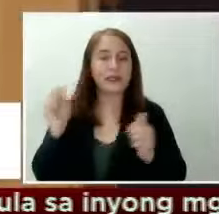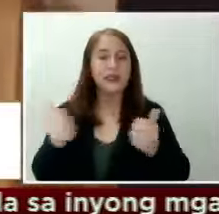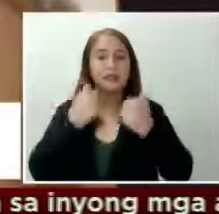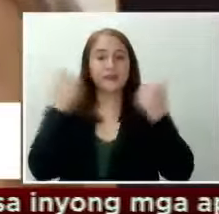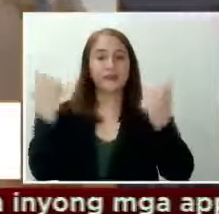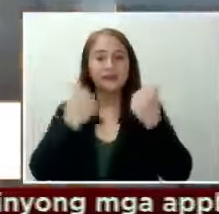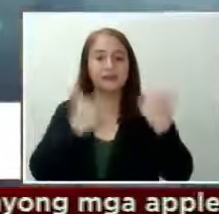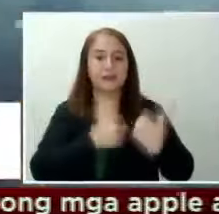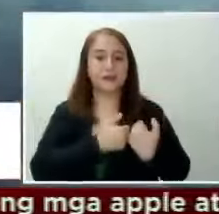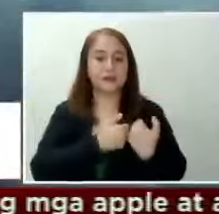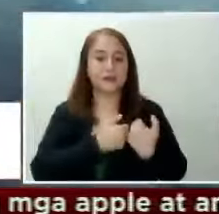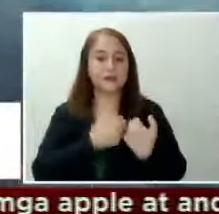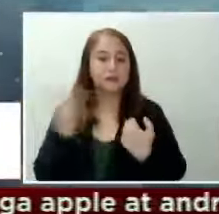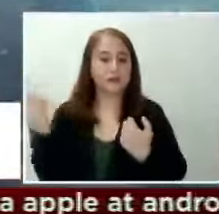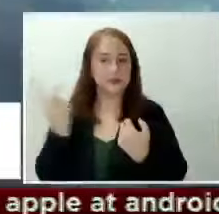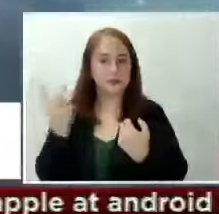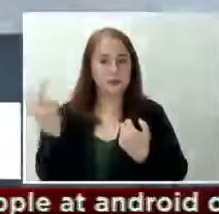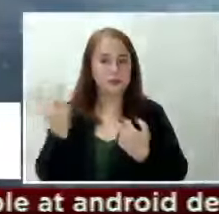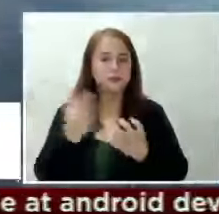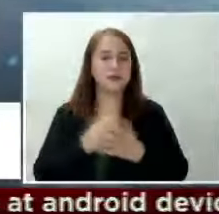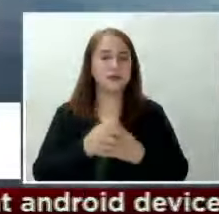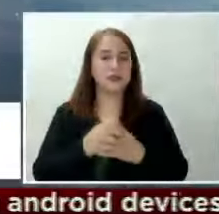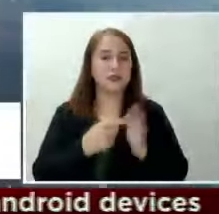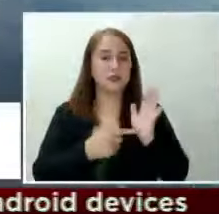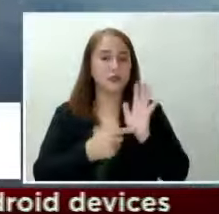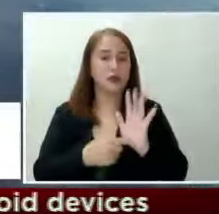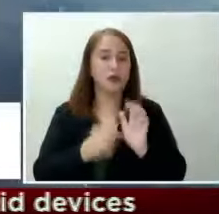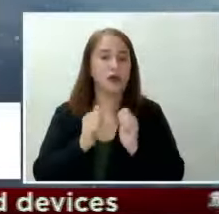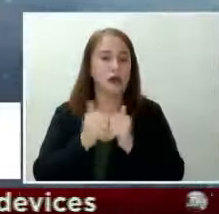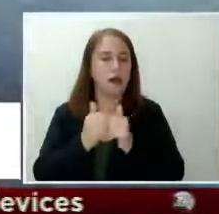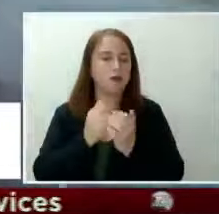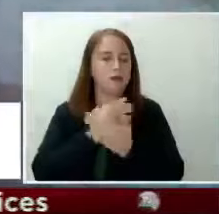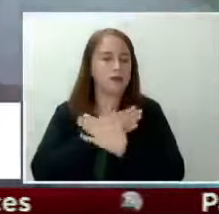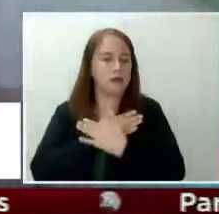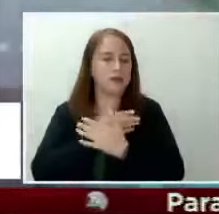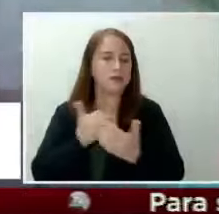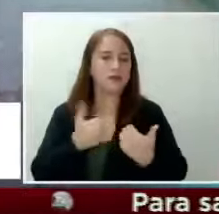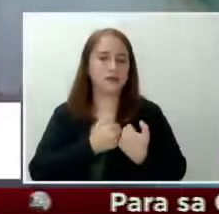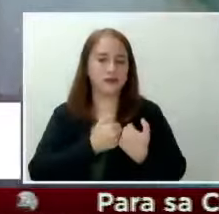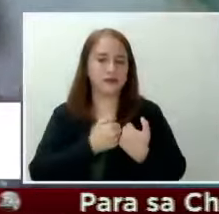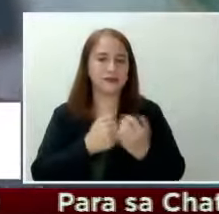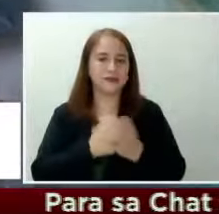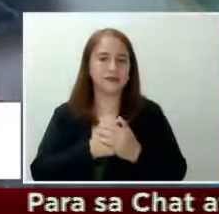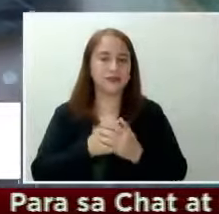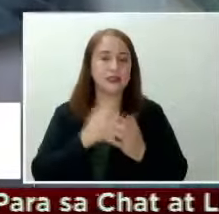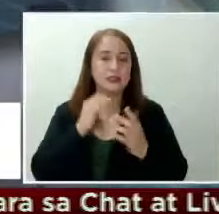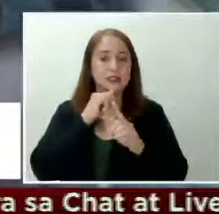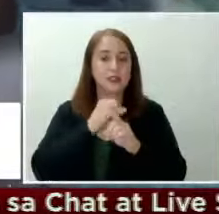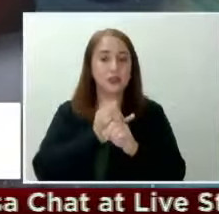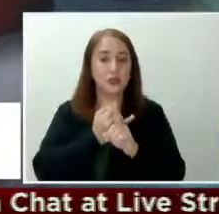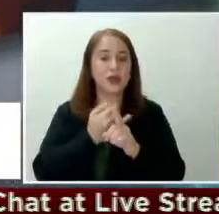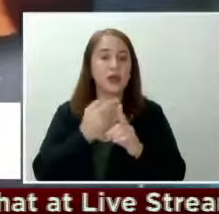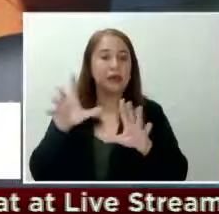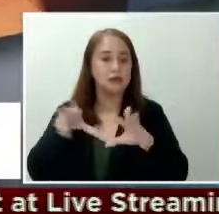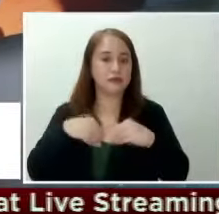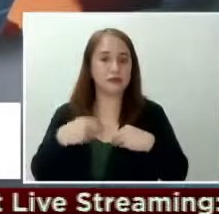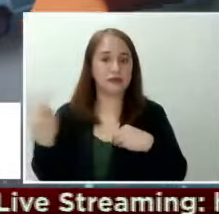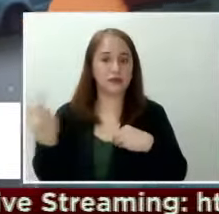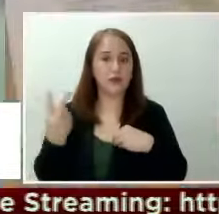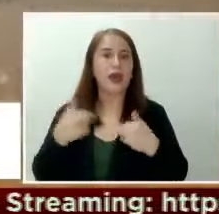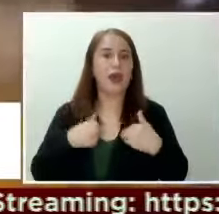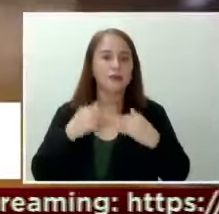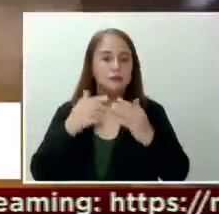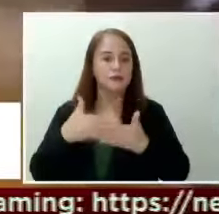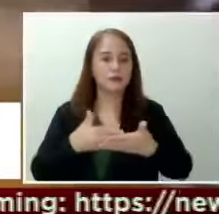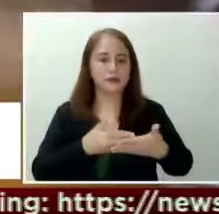Marcus Patterson. Ipinakita rin ni Marcus kung gaano niya kamahal si Janela. Enero nitong taon nang umamin ng dalawa na maenak na silang si